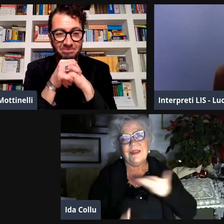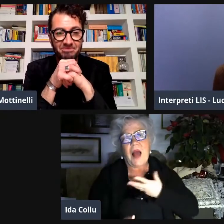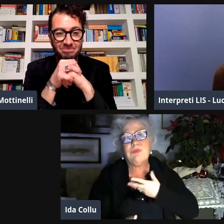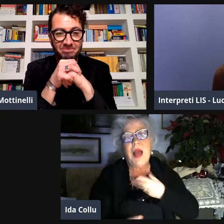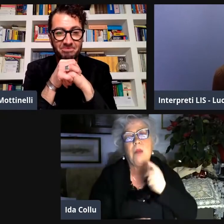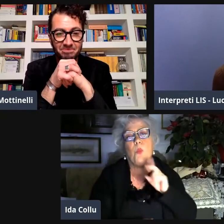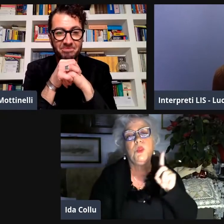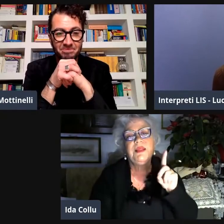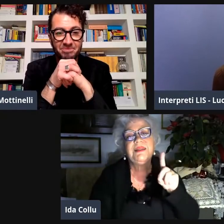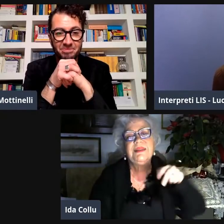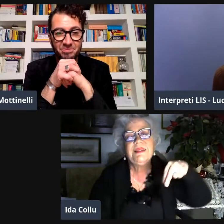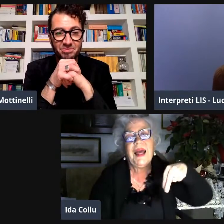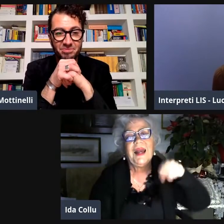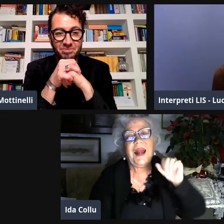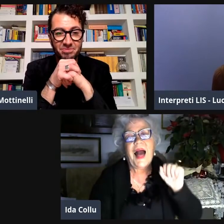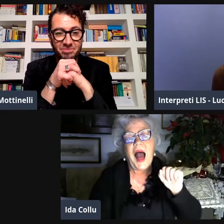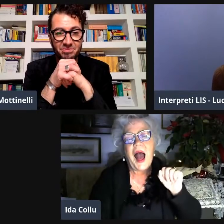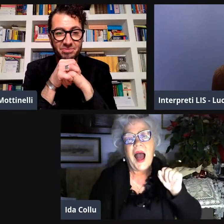questo tipo